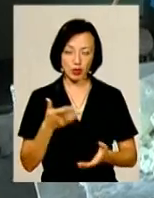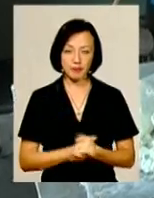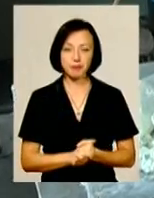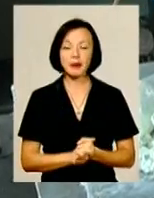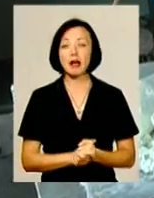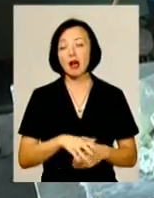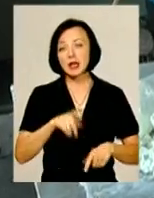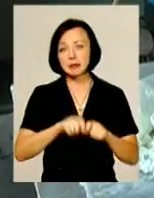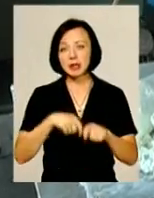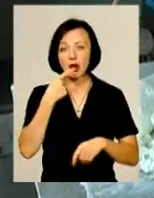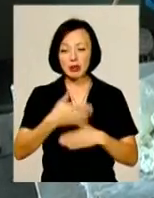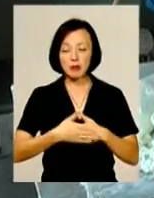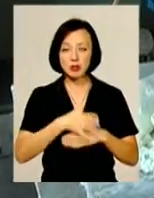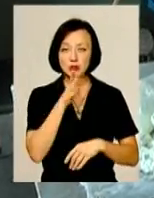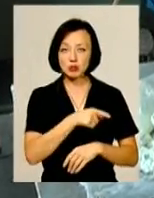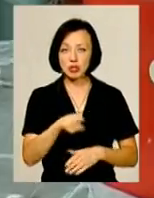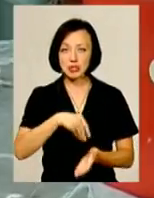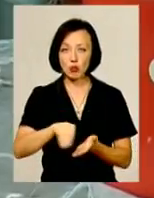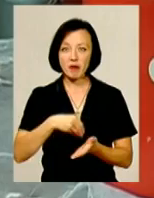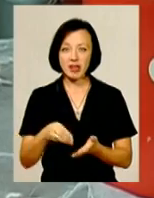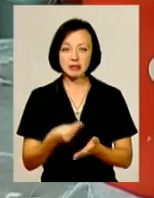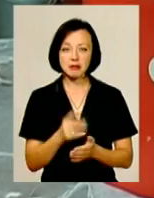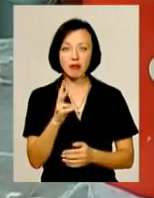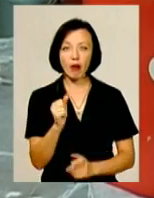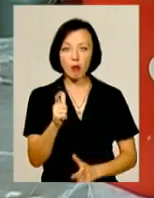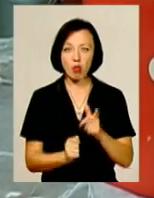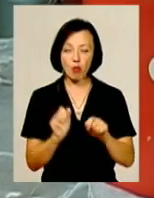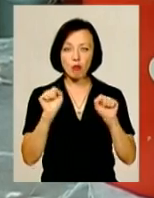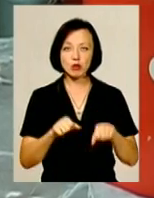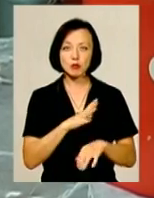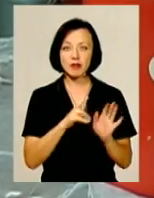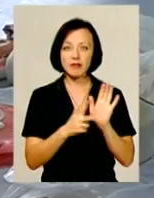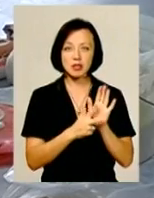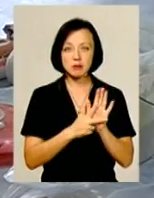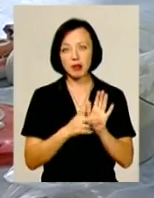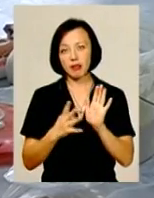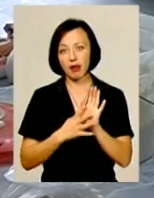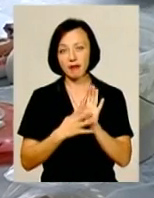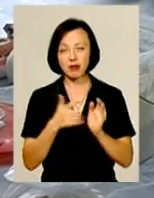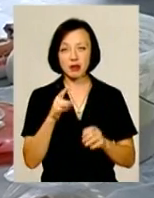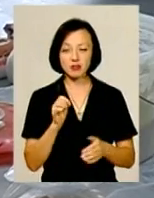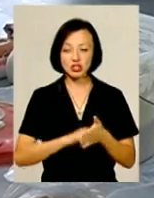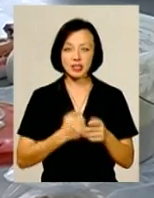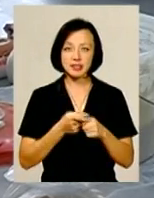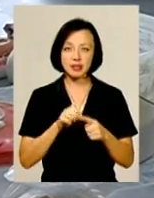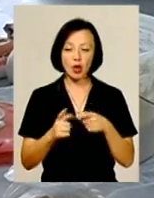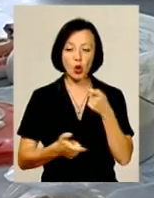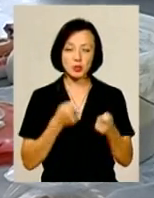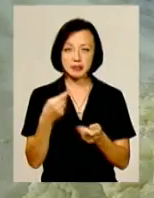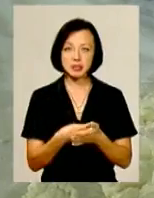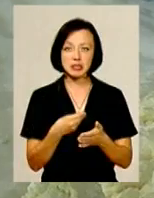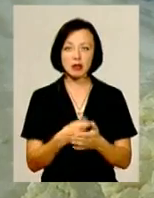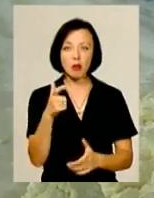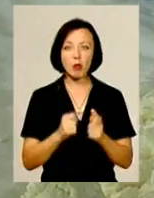Експерти кажуть, що вже найближчим часом закупівельна ціна на молоко може сягнути 8-9 гривень. Через це роздрібні ціни на набіл